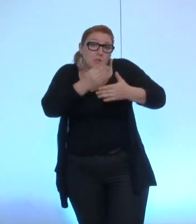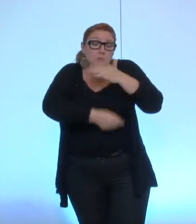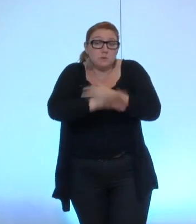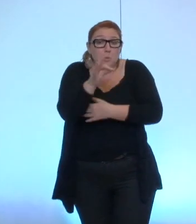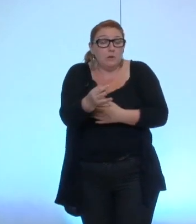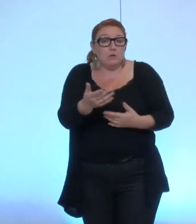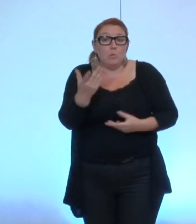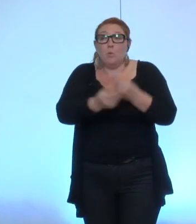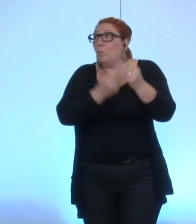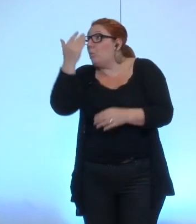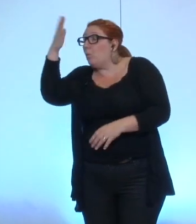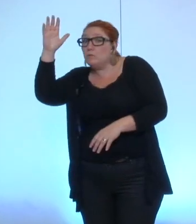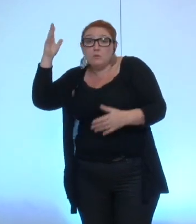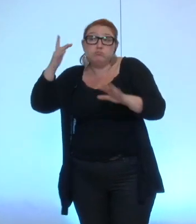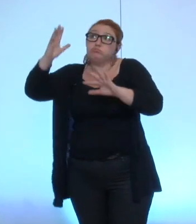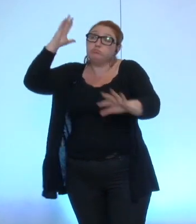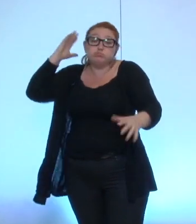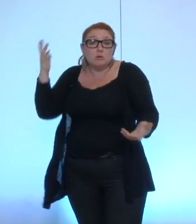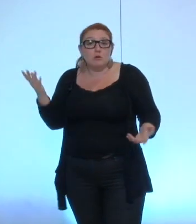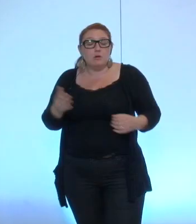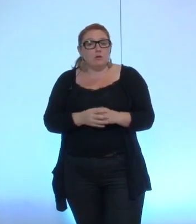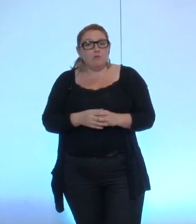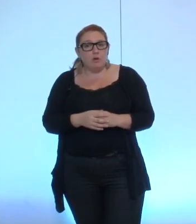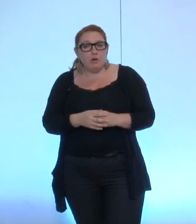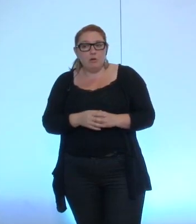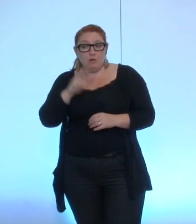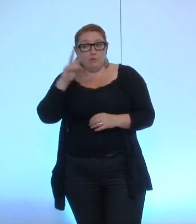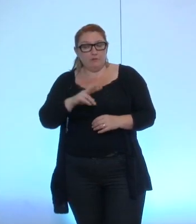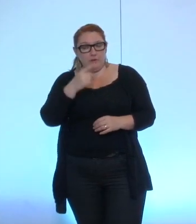qu prenne parfois aussi collectivement le risque nous nous serions très très très